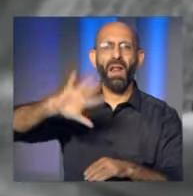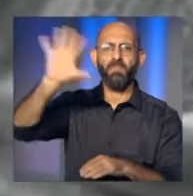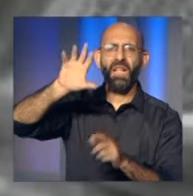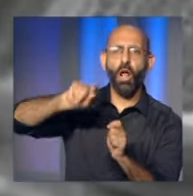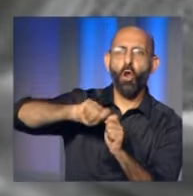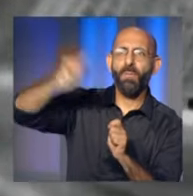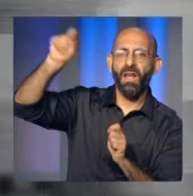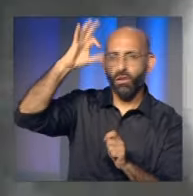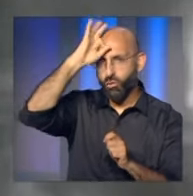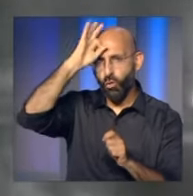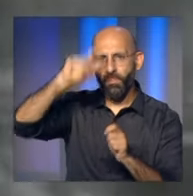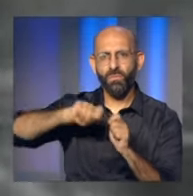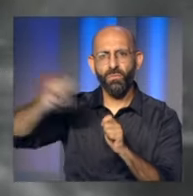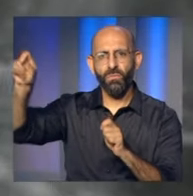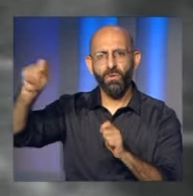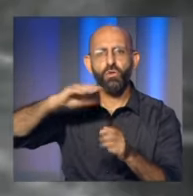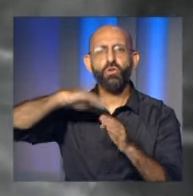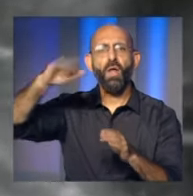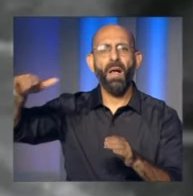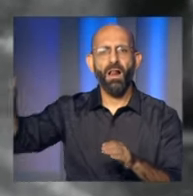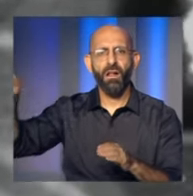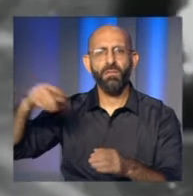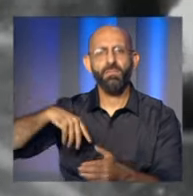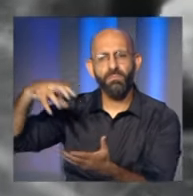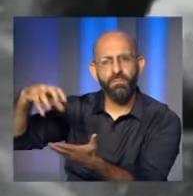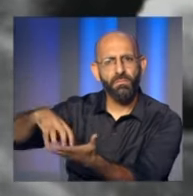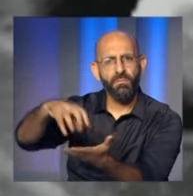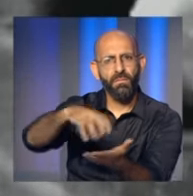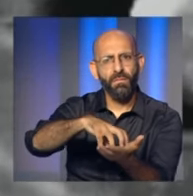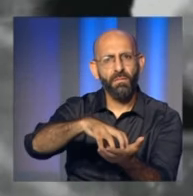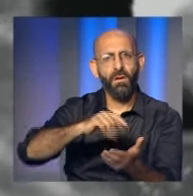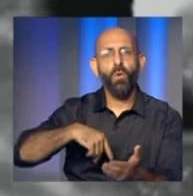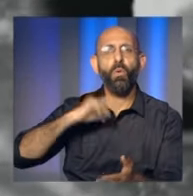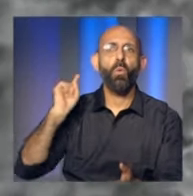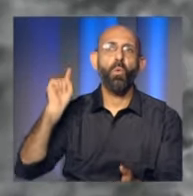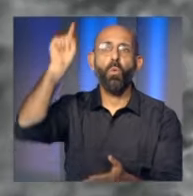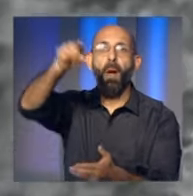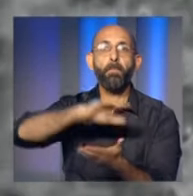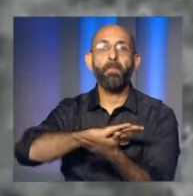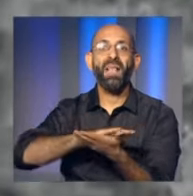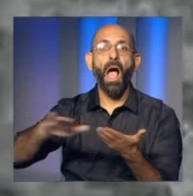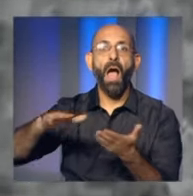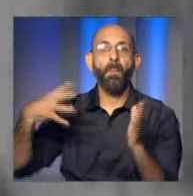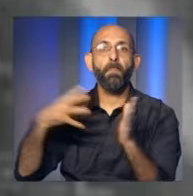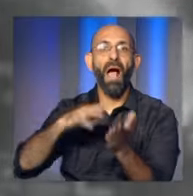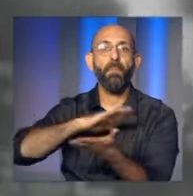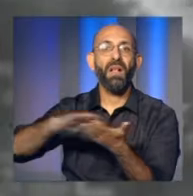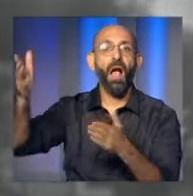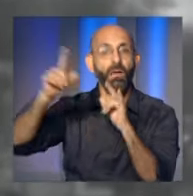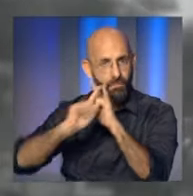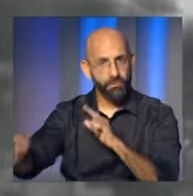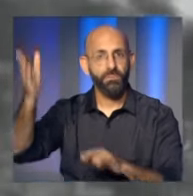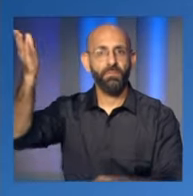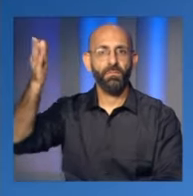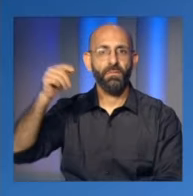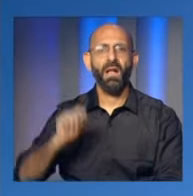الريحان الذي يبعد أكثر من خمسين كيلومترا من الحدود الجنوبية وجبل أبو راشد في خراج بلدة ميدون المؤدية إلى البقاع